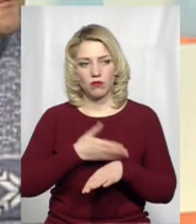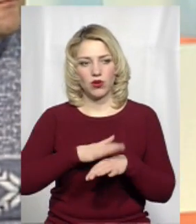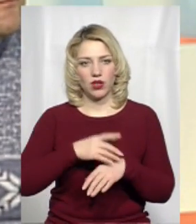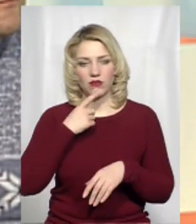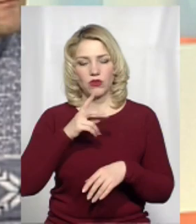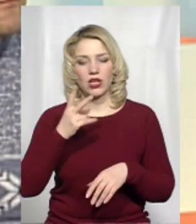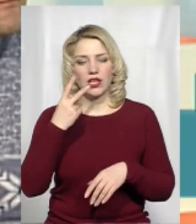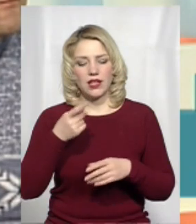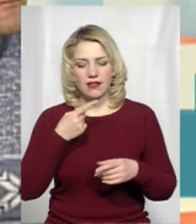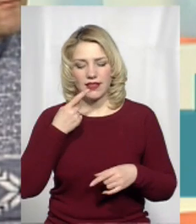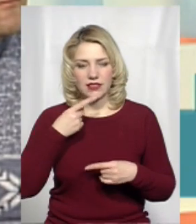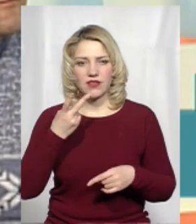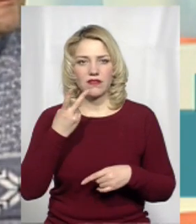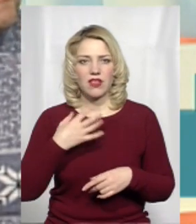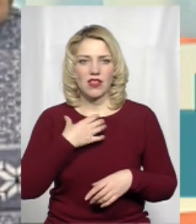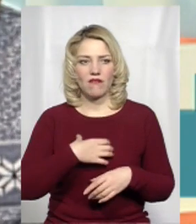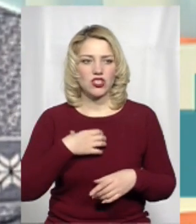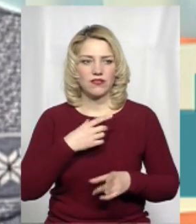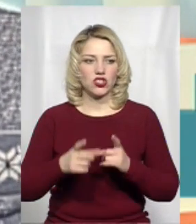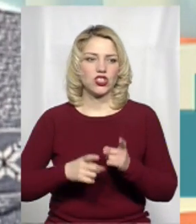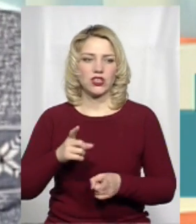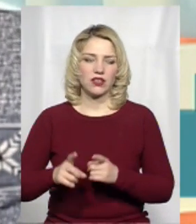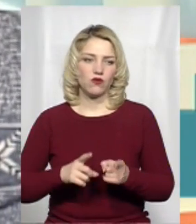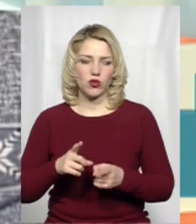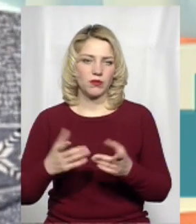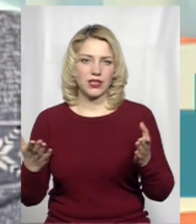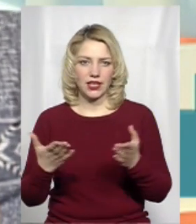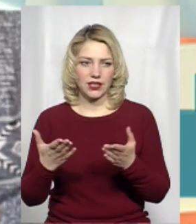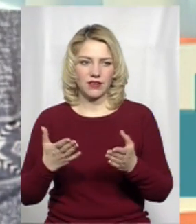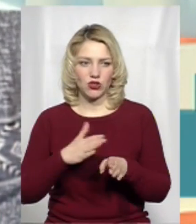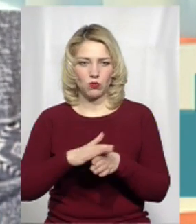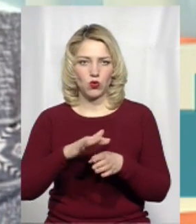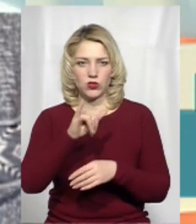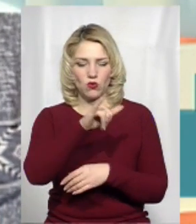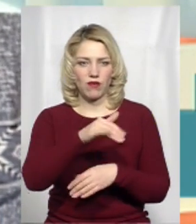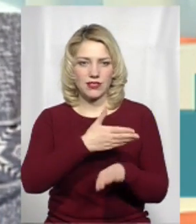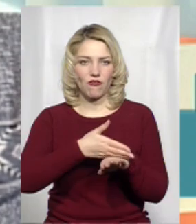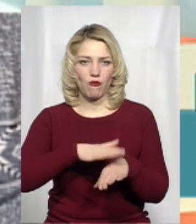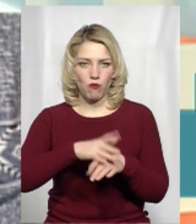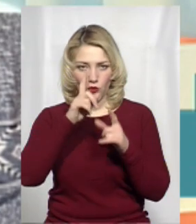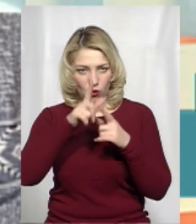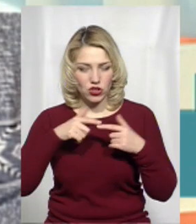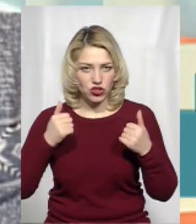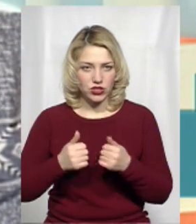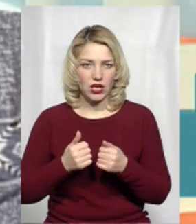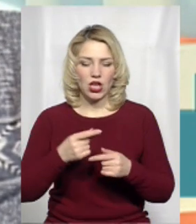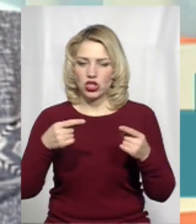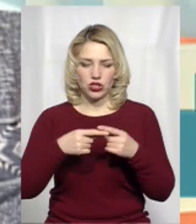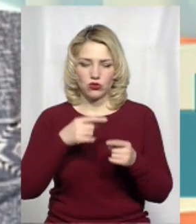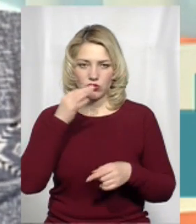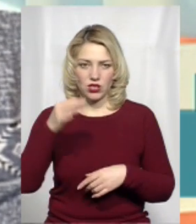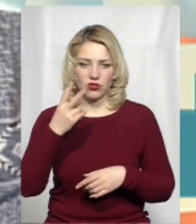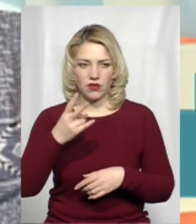будь ласка, дві найважливіших реформи, які відбулися у вас в Польщі взагалі. Вони чітко називають дві.